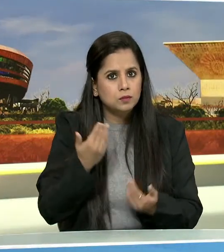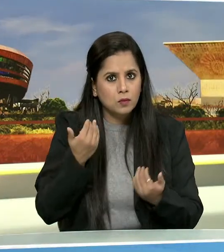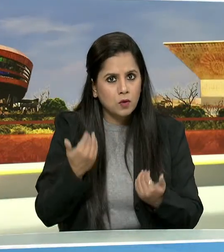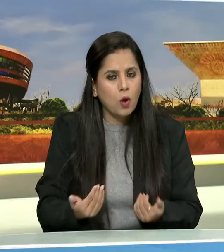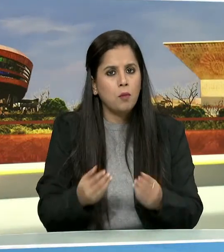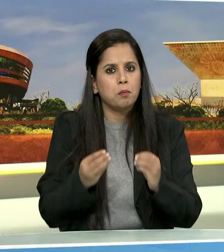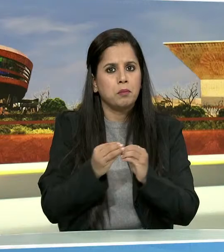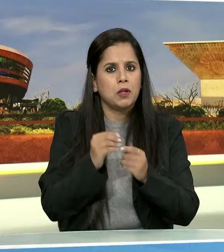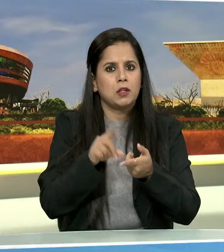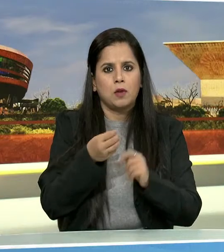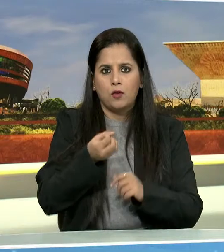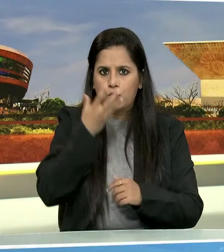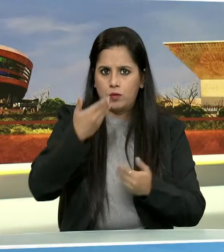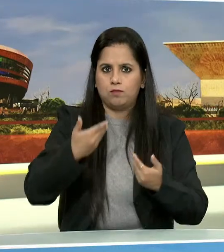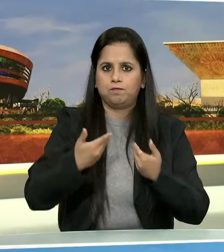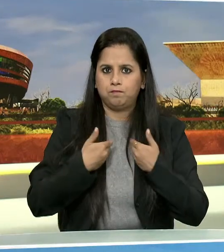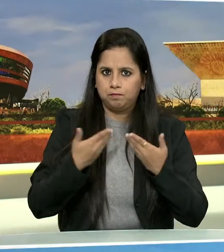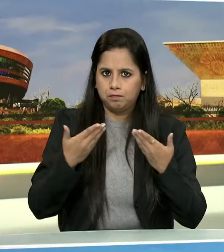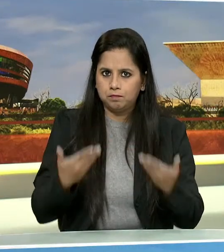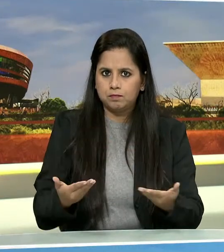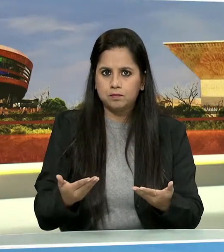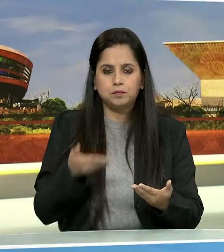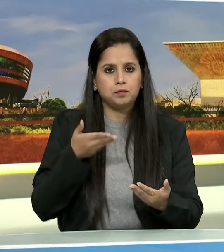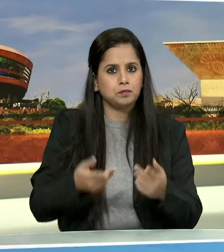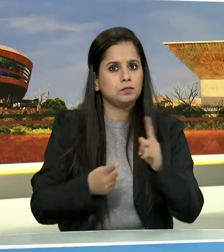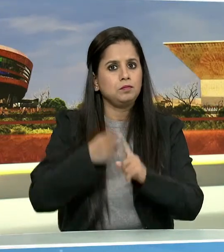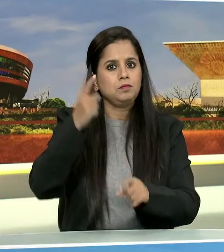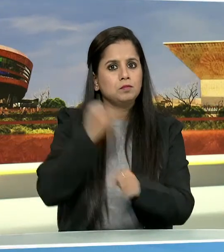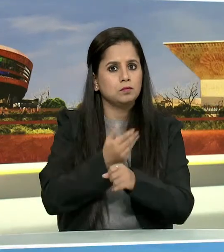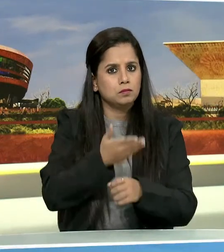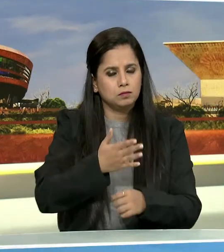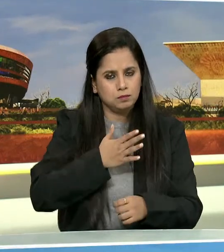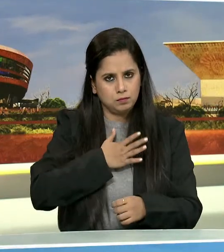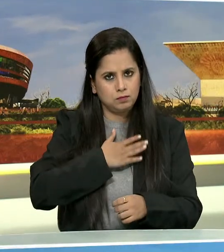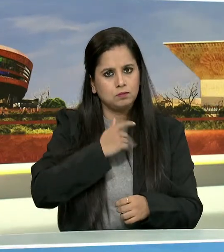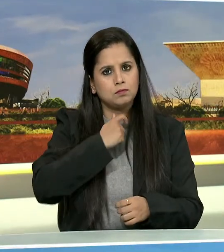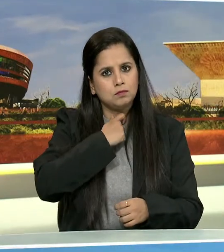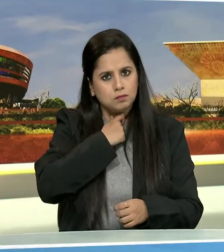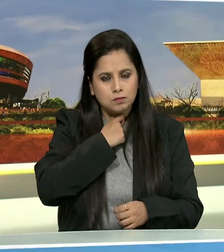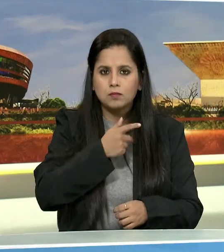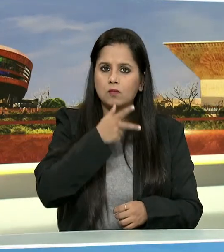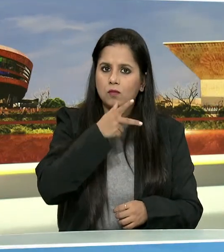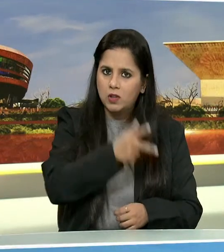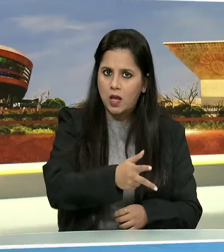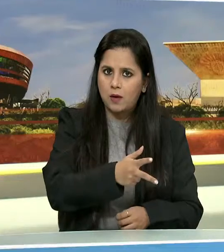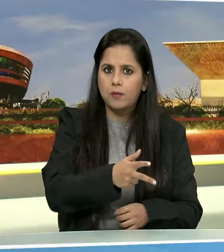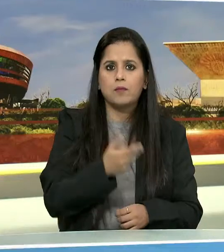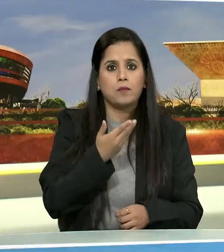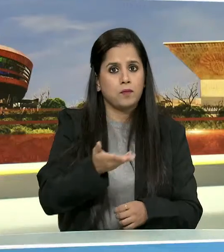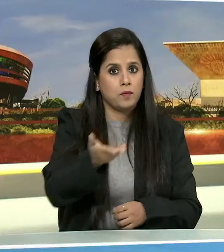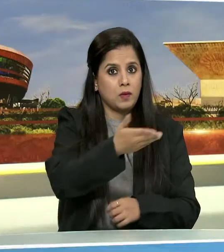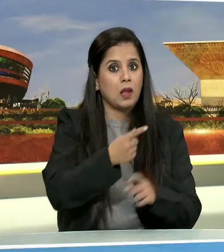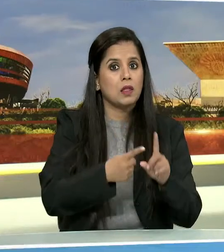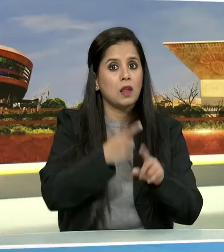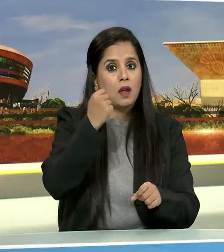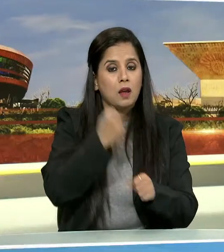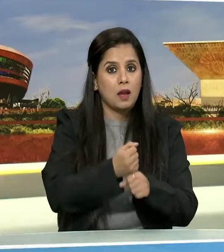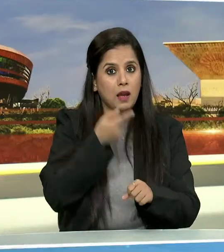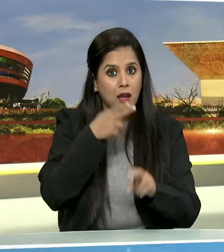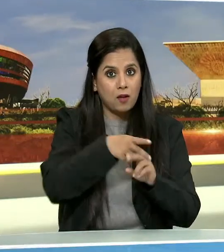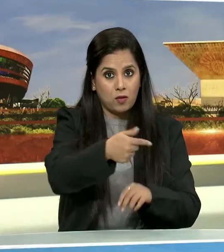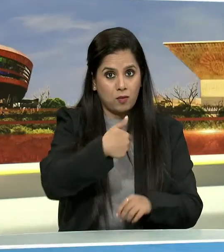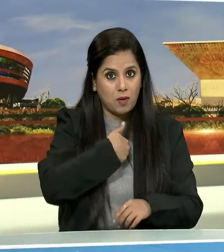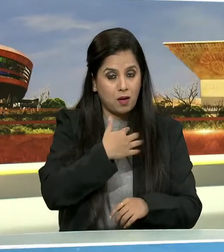बीजेपी ने तेलंगना से ये वाइदा किया है कि तेलंगना को